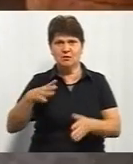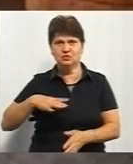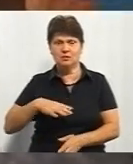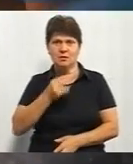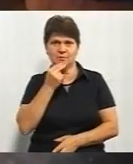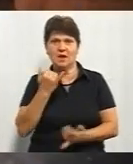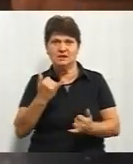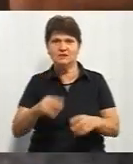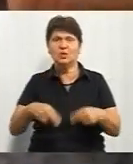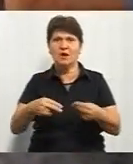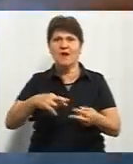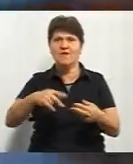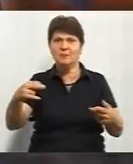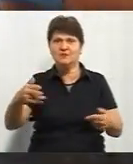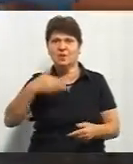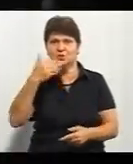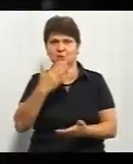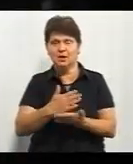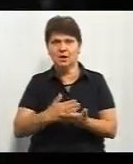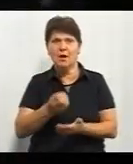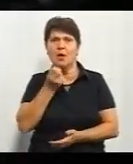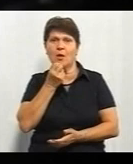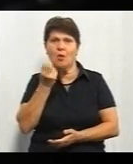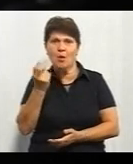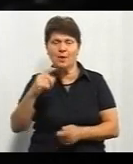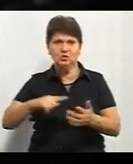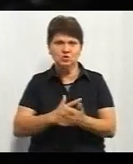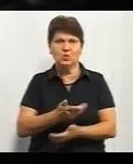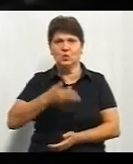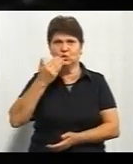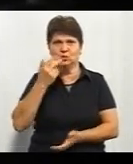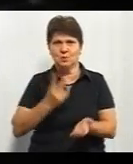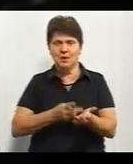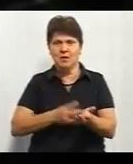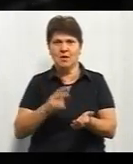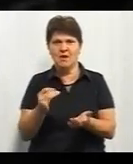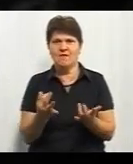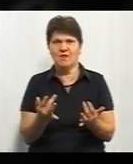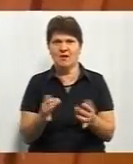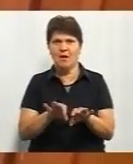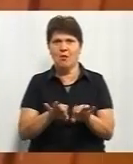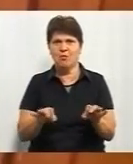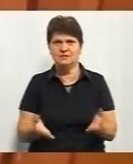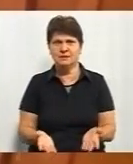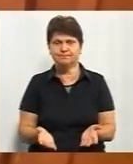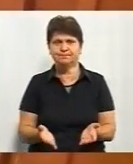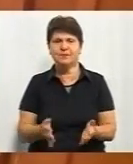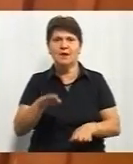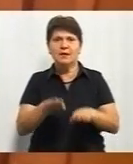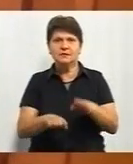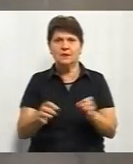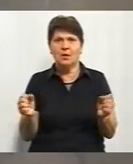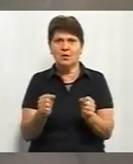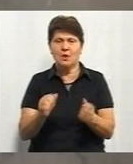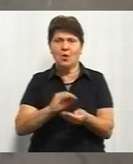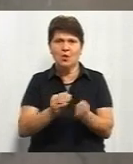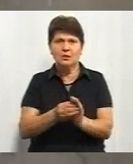Сьогодні дають вермішелевий суп і хліб. На обід знову суп, каша і варена ковбаса. У склаських холодильниках